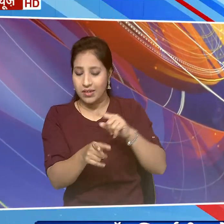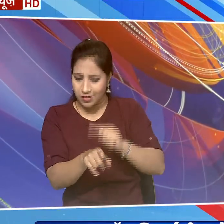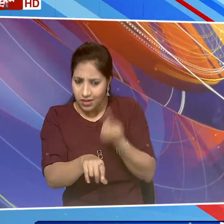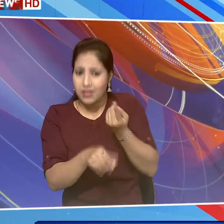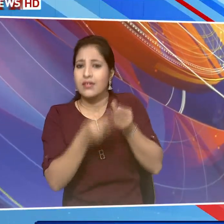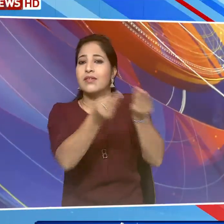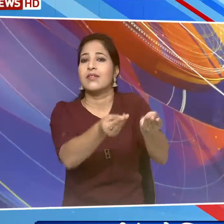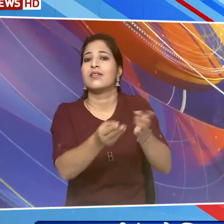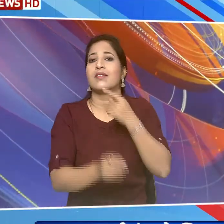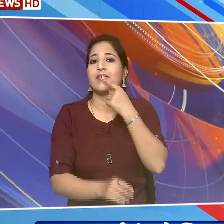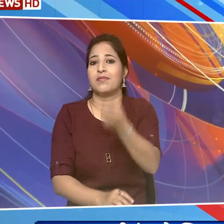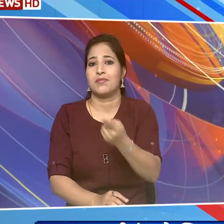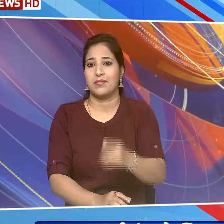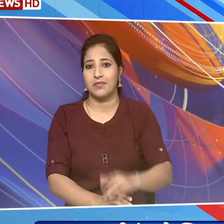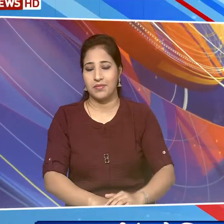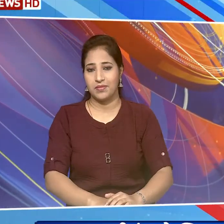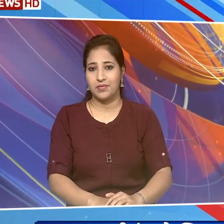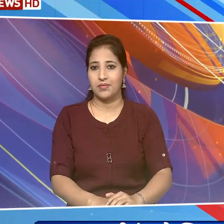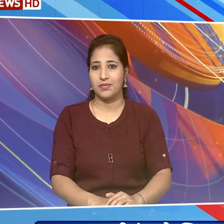कहा